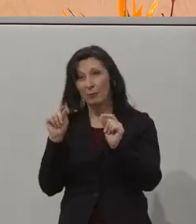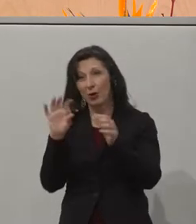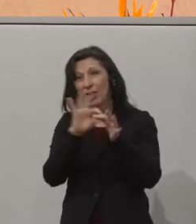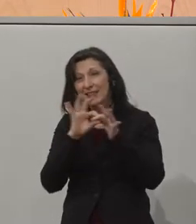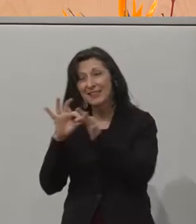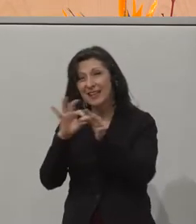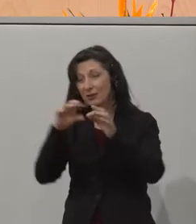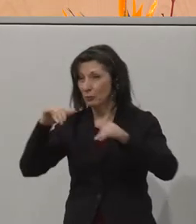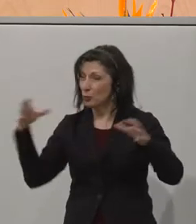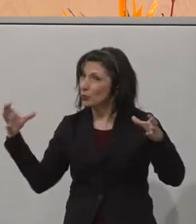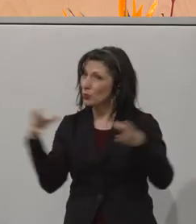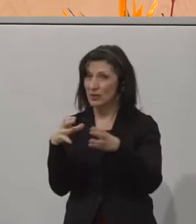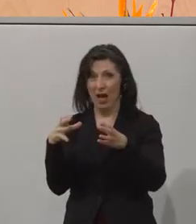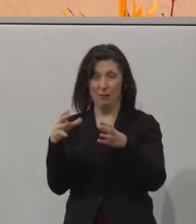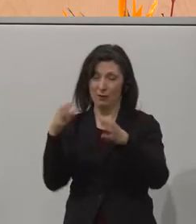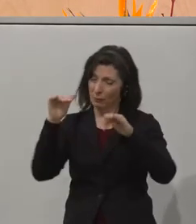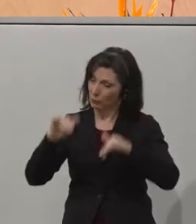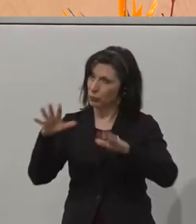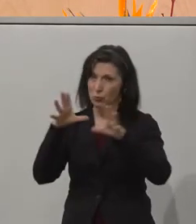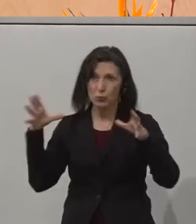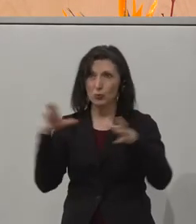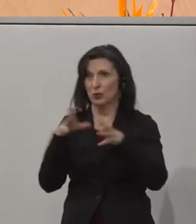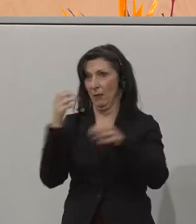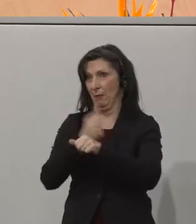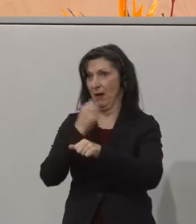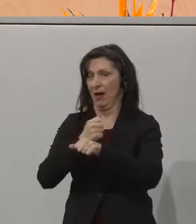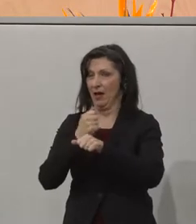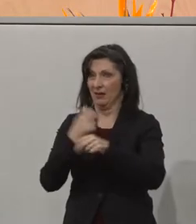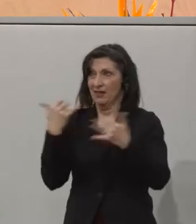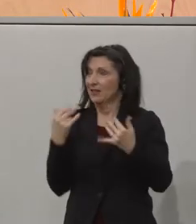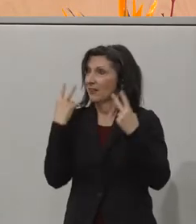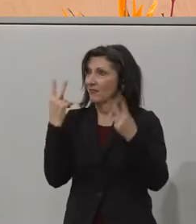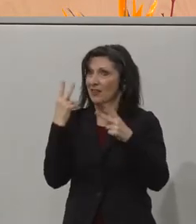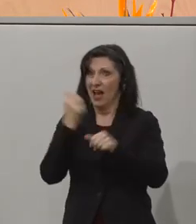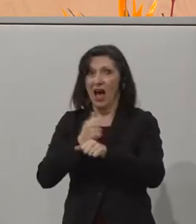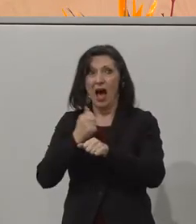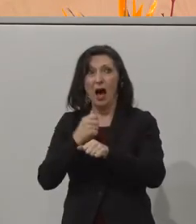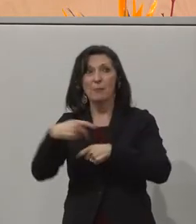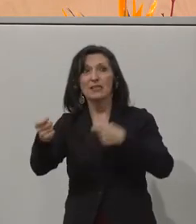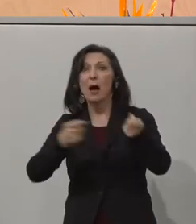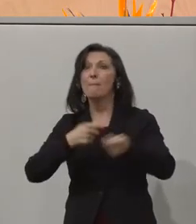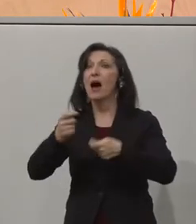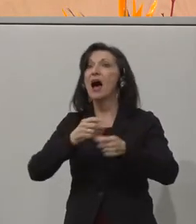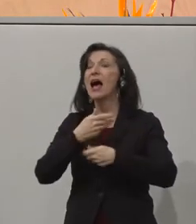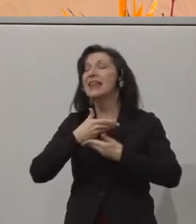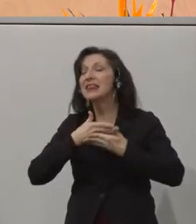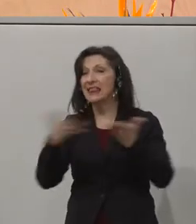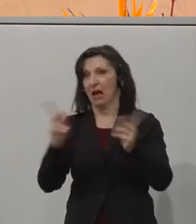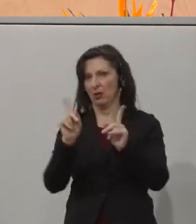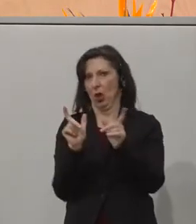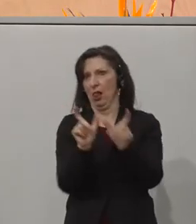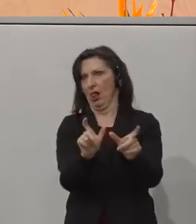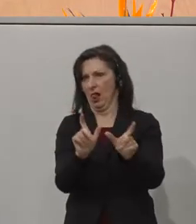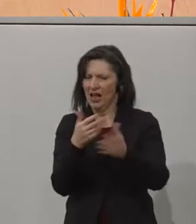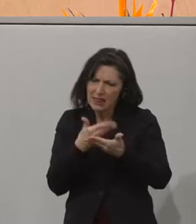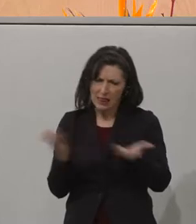die wir alle erteilen. Wir müssen also sicherstellen, dass am Arbeitsmarkt keine Gruppen ausgeschlossen werden. Die